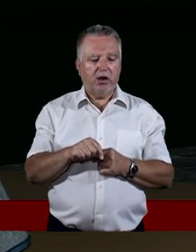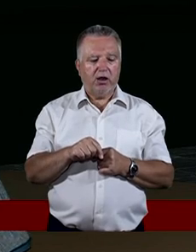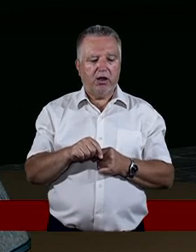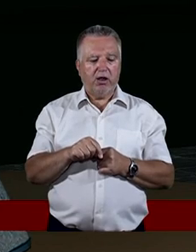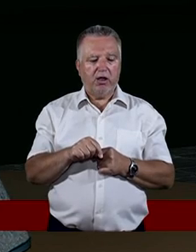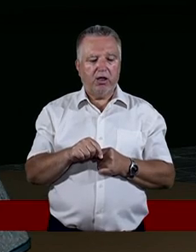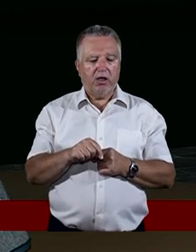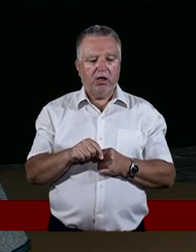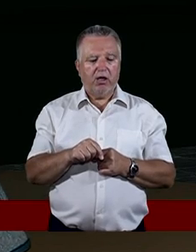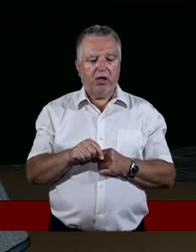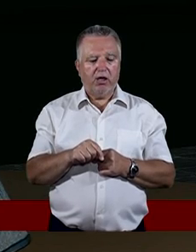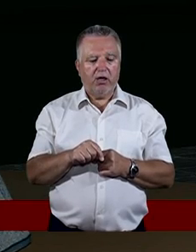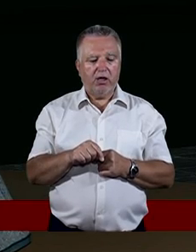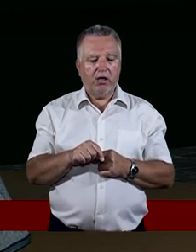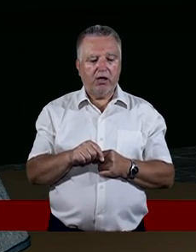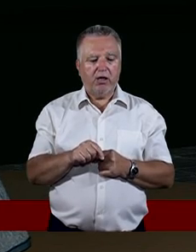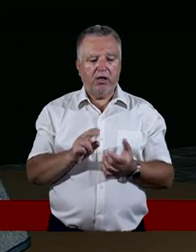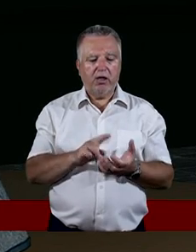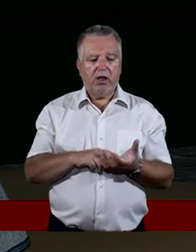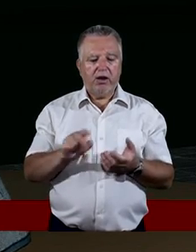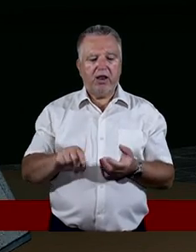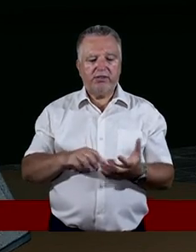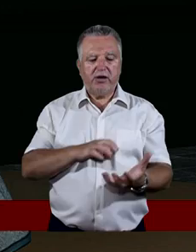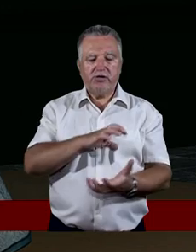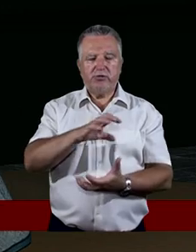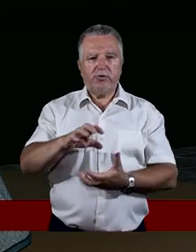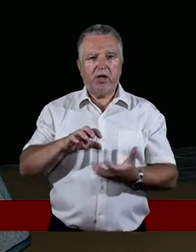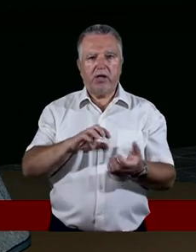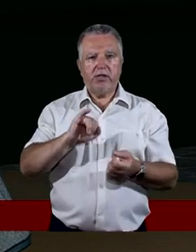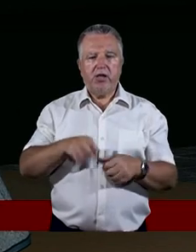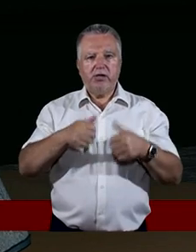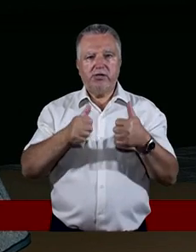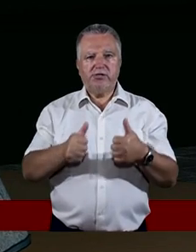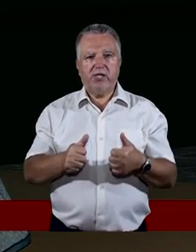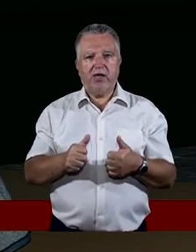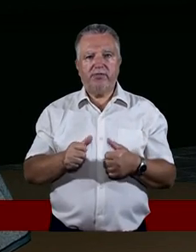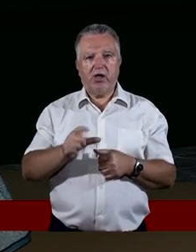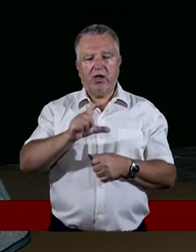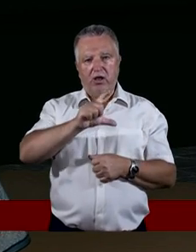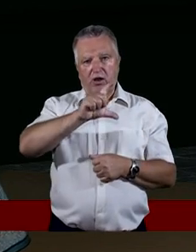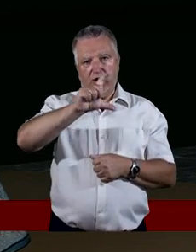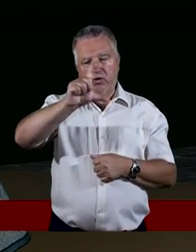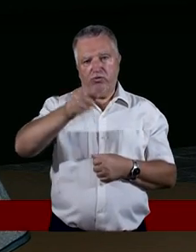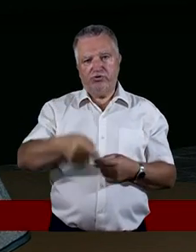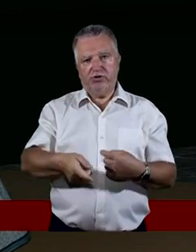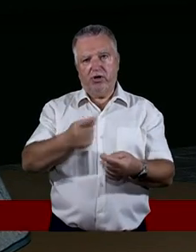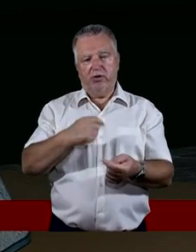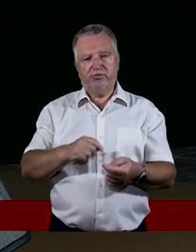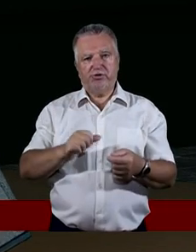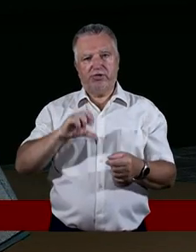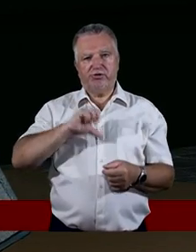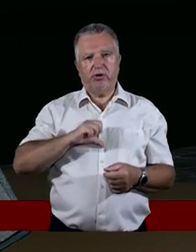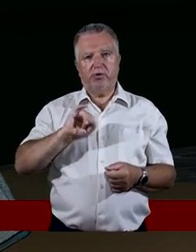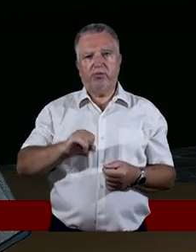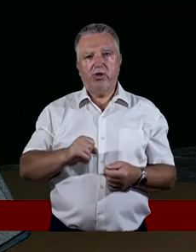właśnie na koniec tego świata i stawia grupę ludzi, wszystkich, cały naród przed sobą i dzieli